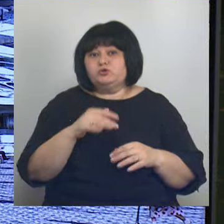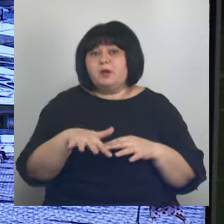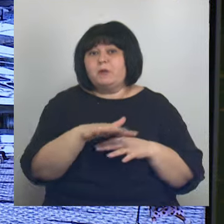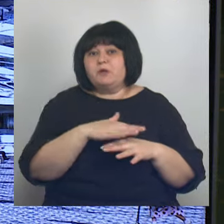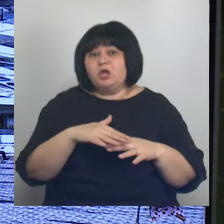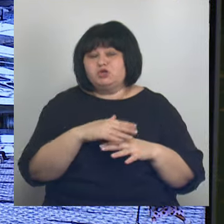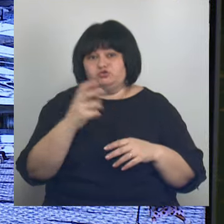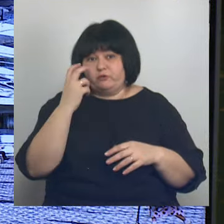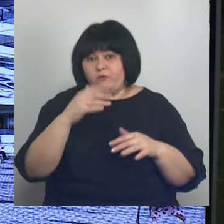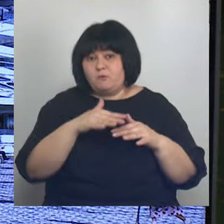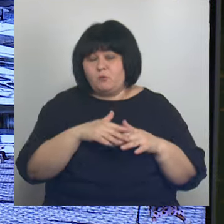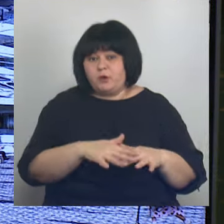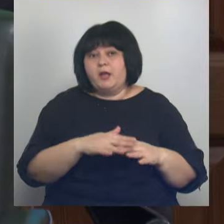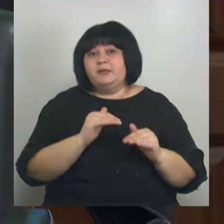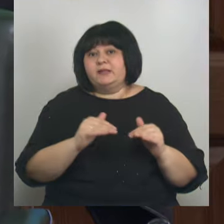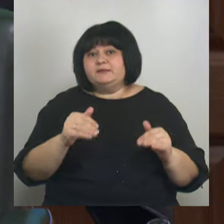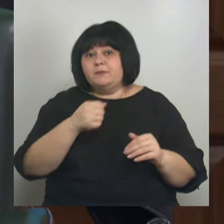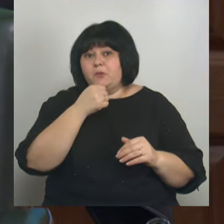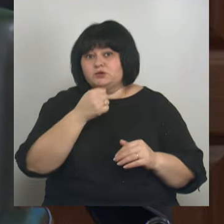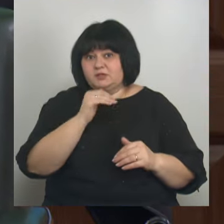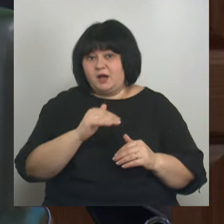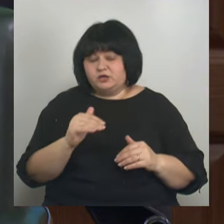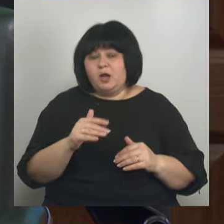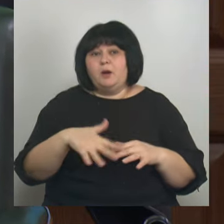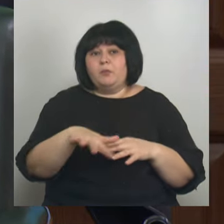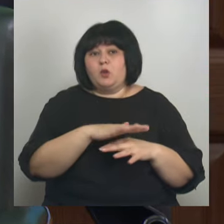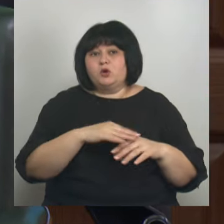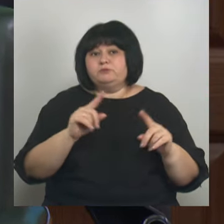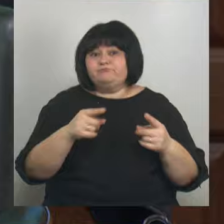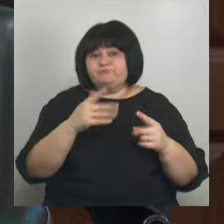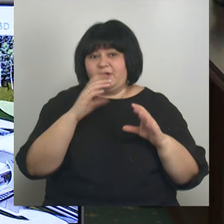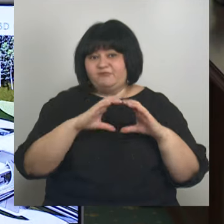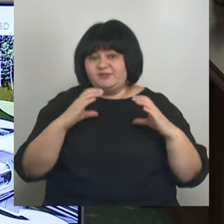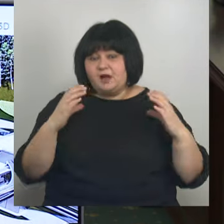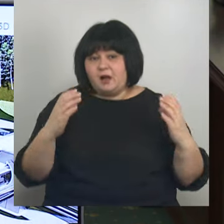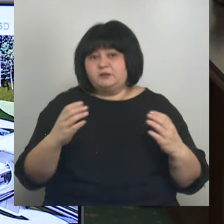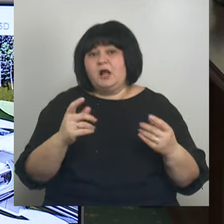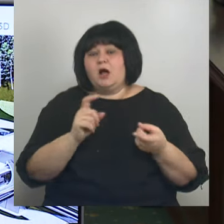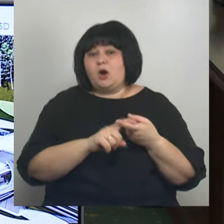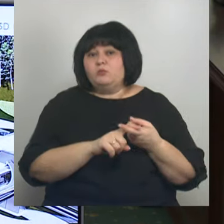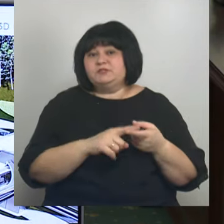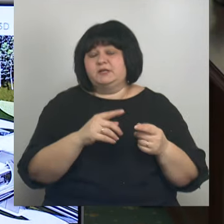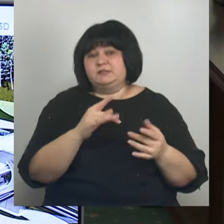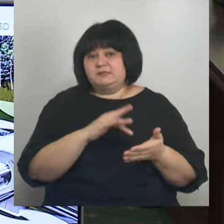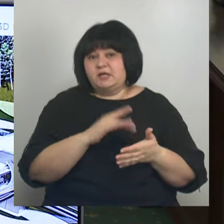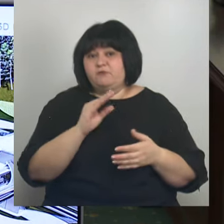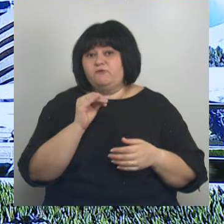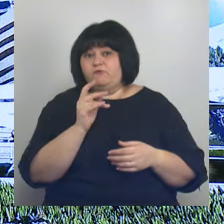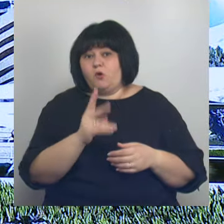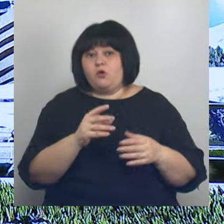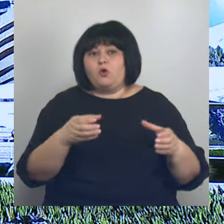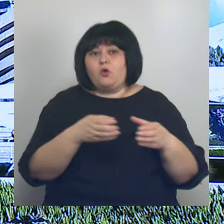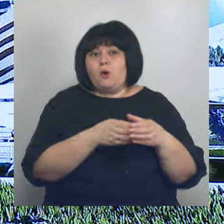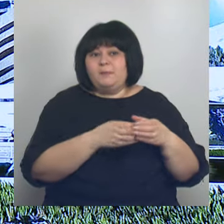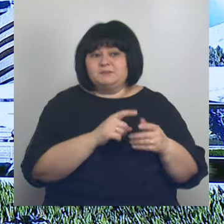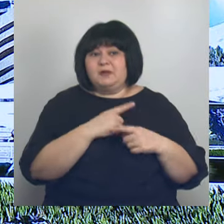моря, в том числе для ребят постарше. Там появится площадь с амфитеатром, коммуникационный центр, фок, комплекс из мастерских,